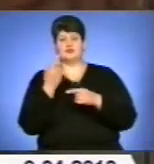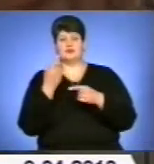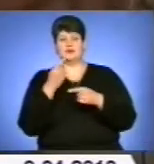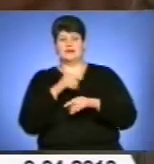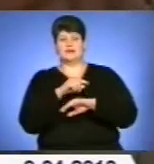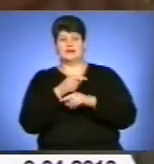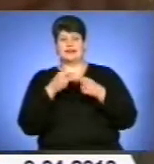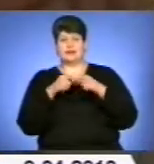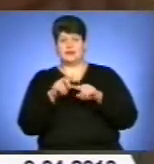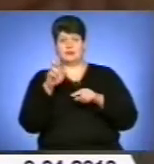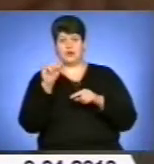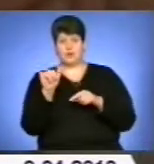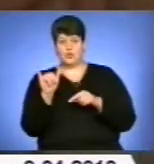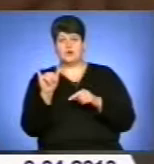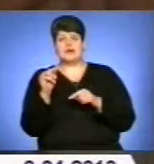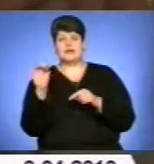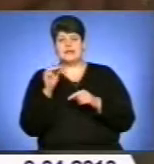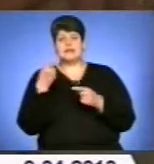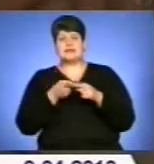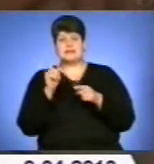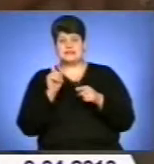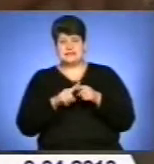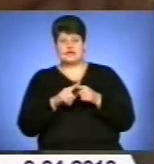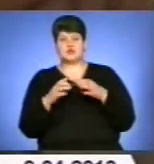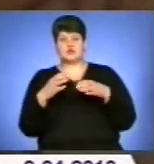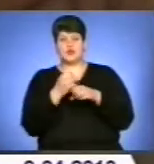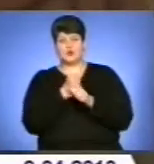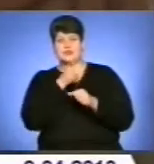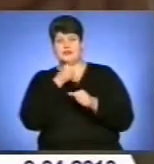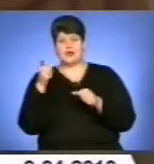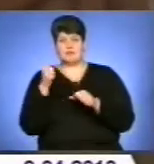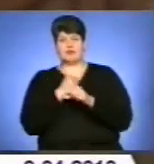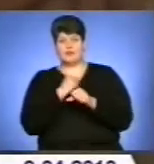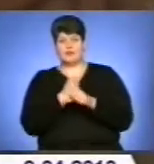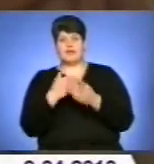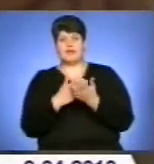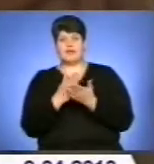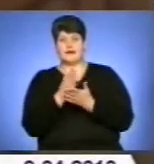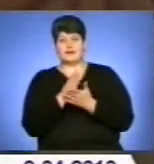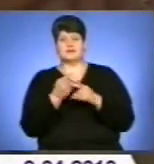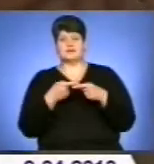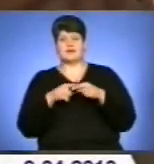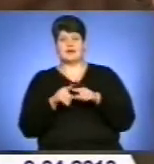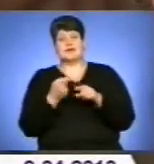І це і скорочує термін роботи, і якість цієї техніки, тобто тут є свої